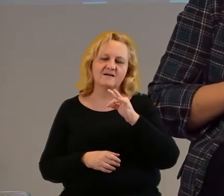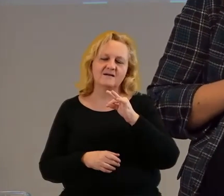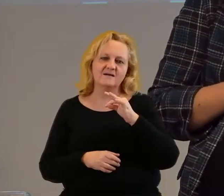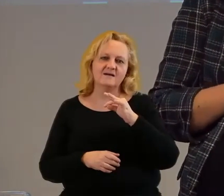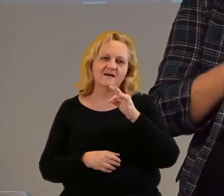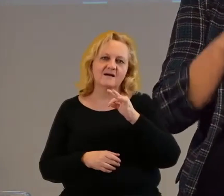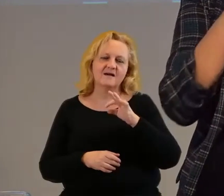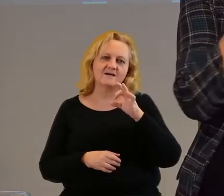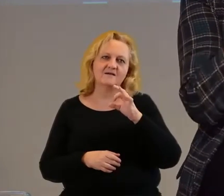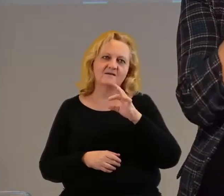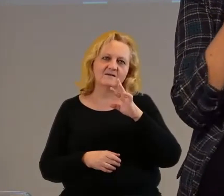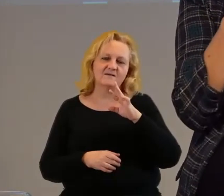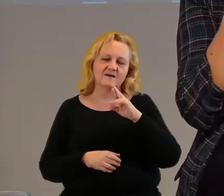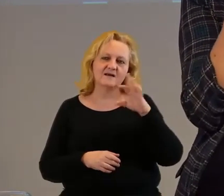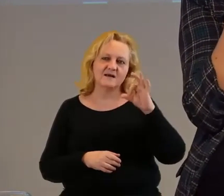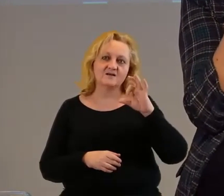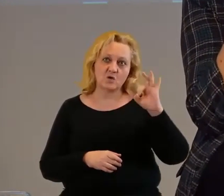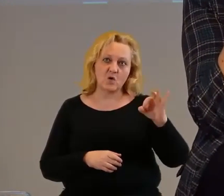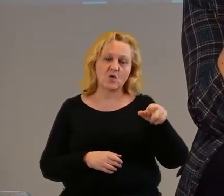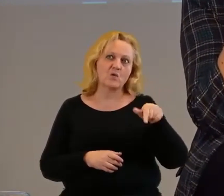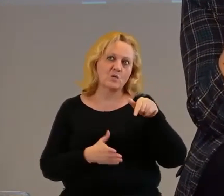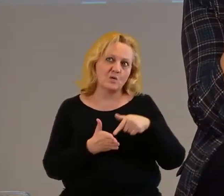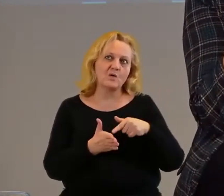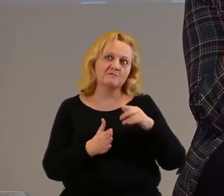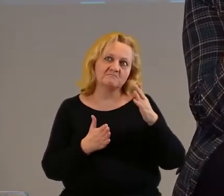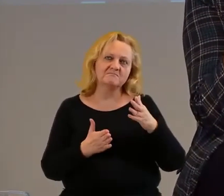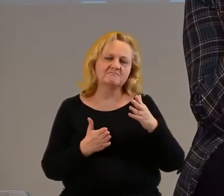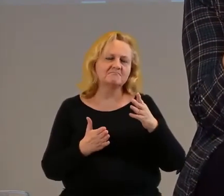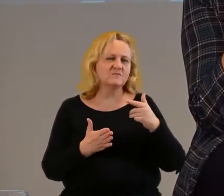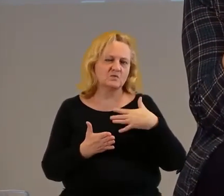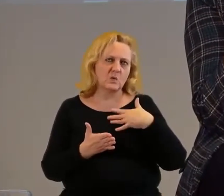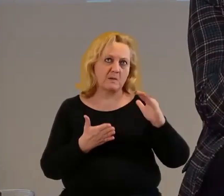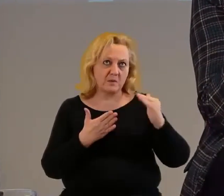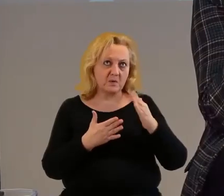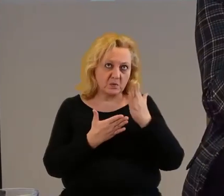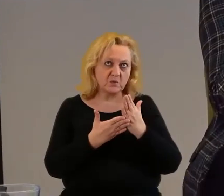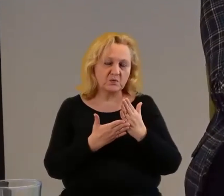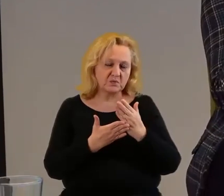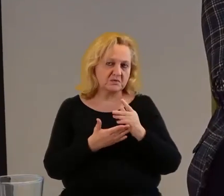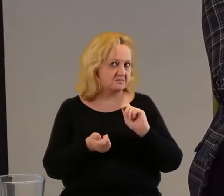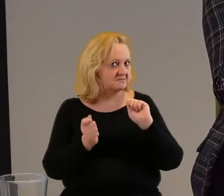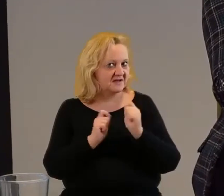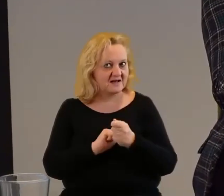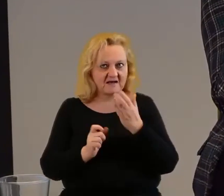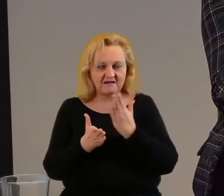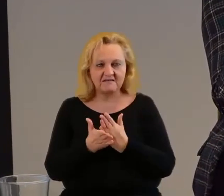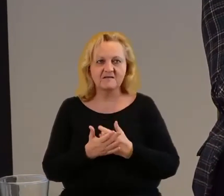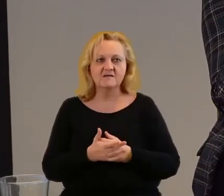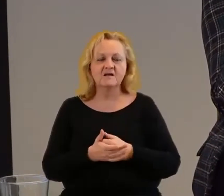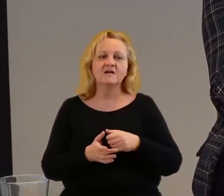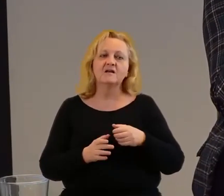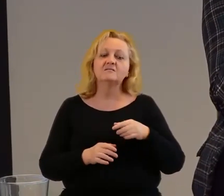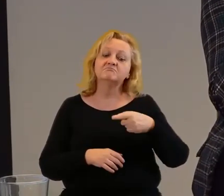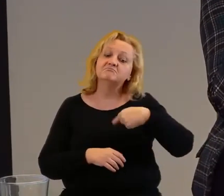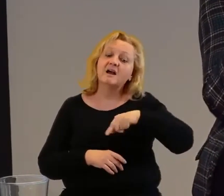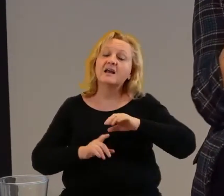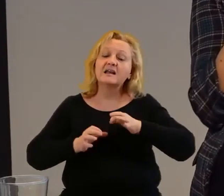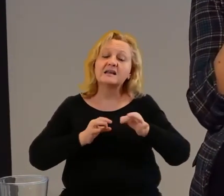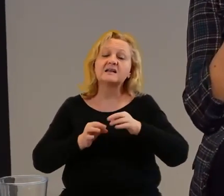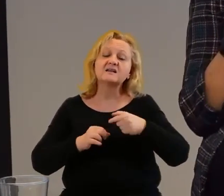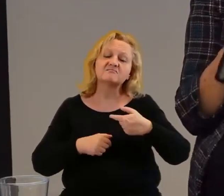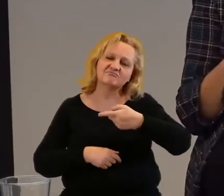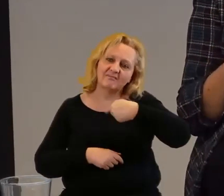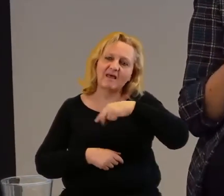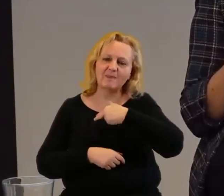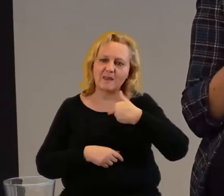znajomość z FRSO była jakimś punktem zwrotnym w historii naszej organizacji. Myślę, że tak mogę